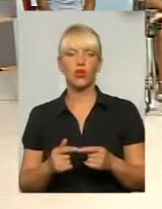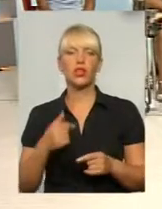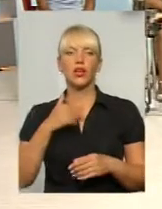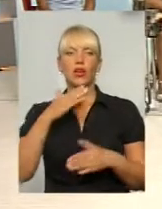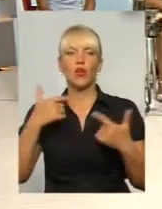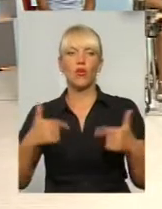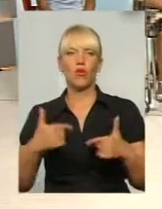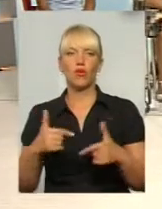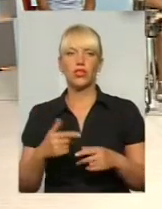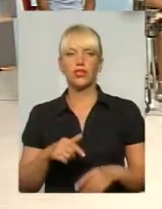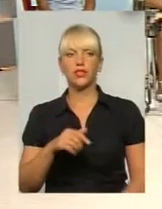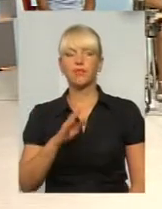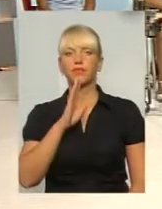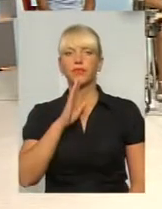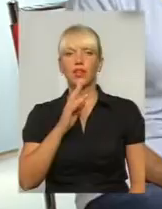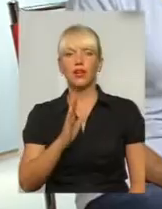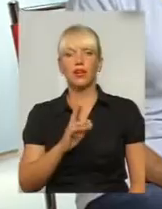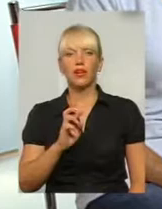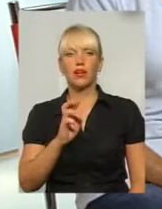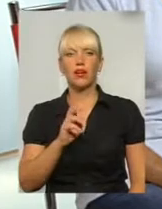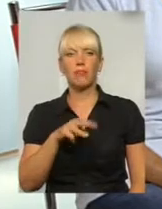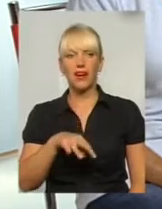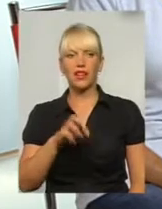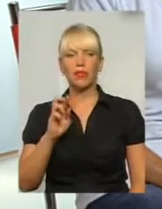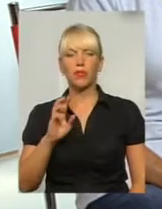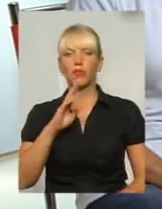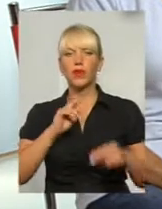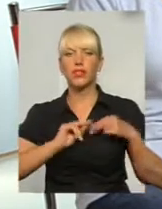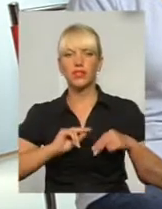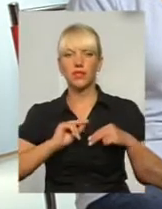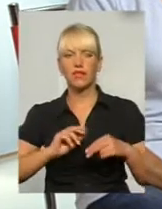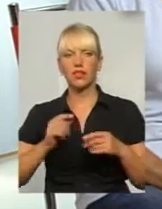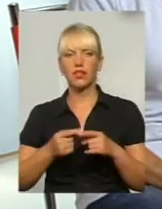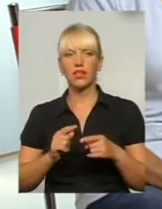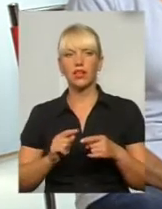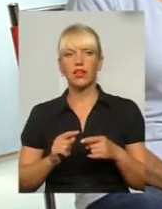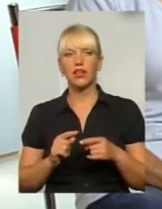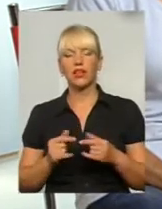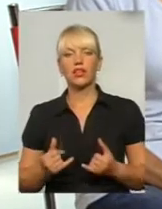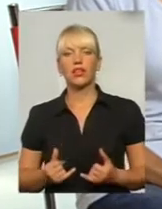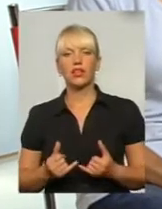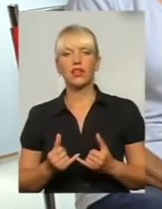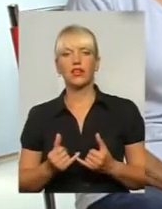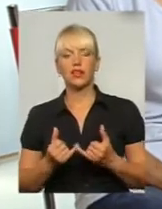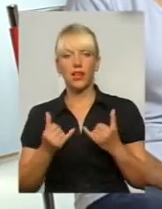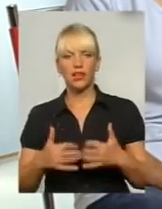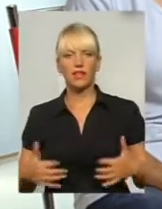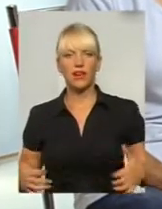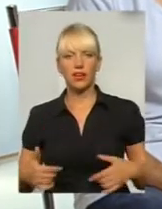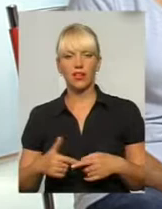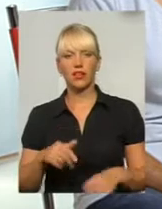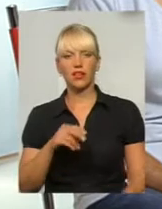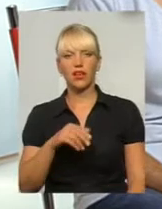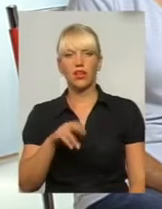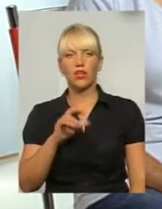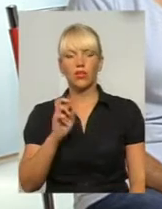У нас сьогодні у студії пані Марина Бублієнко, працівник притулку для тварин «Добро». Доброго дня, пані Марина. Доброго Людмила Давидюк,